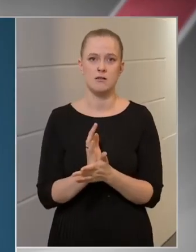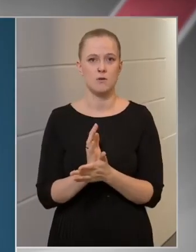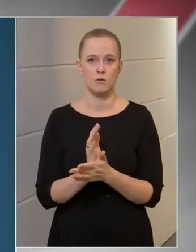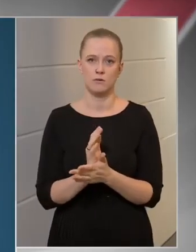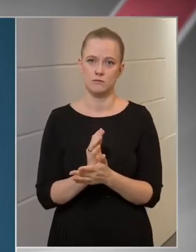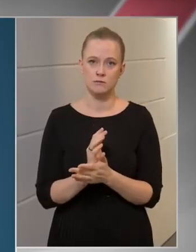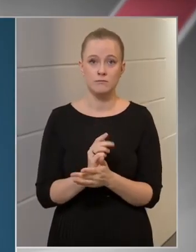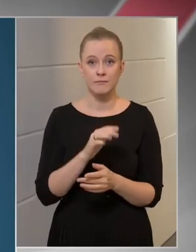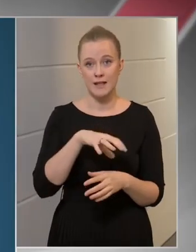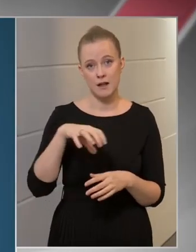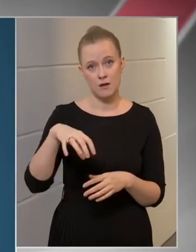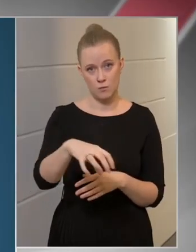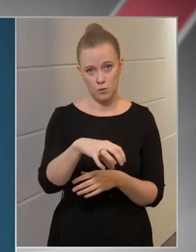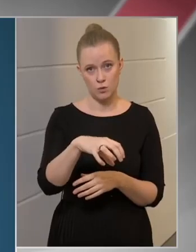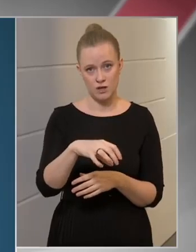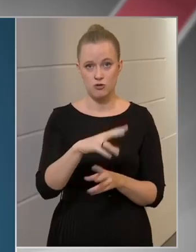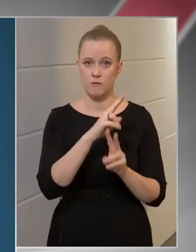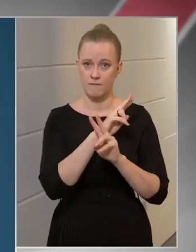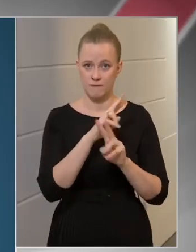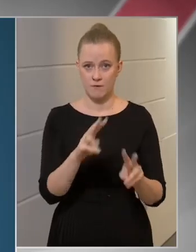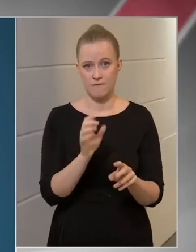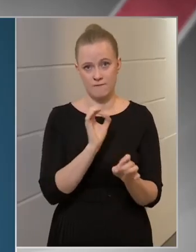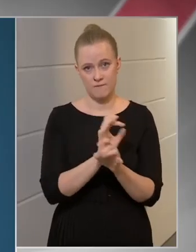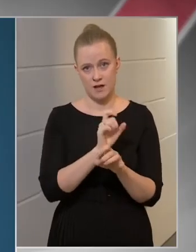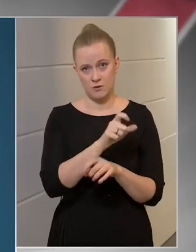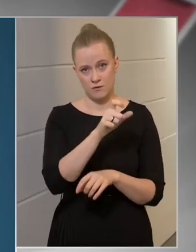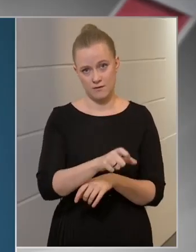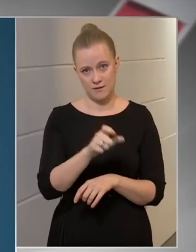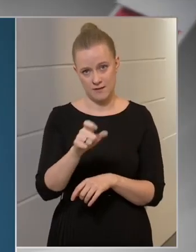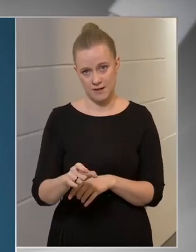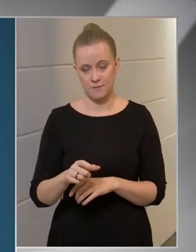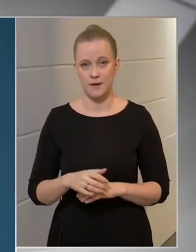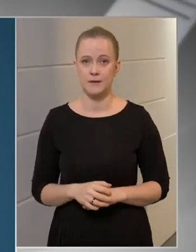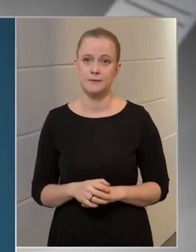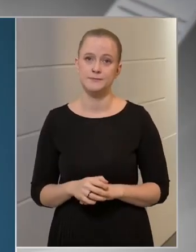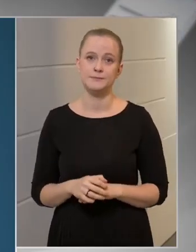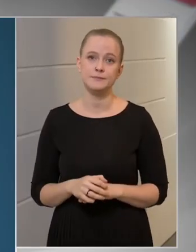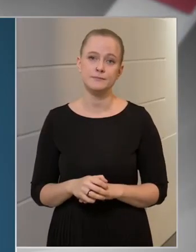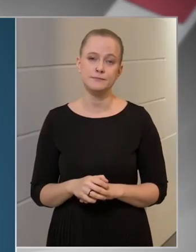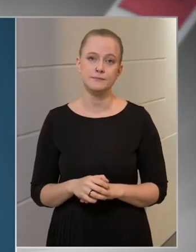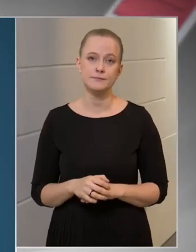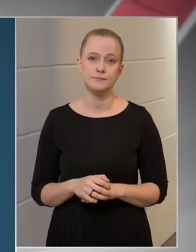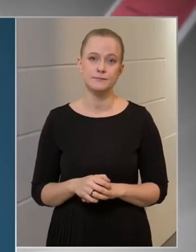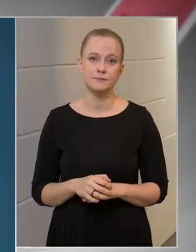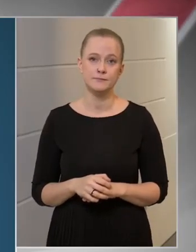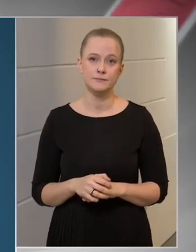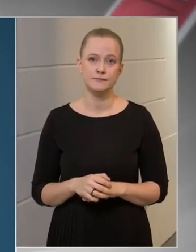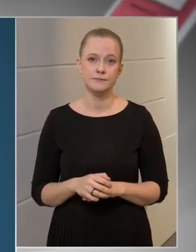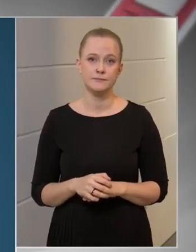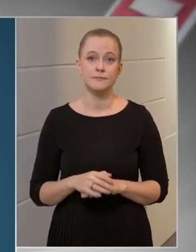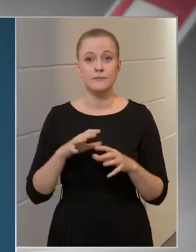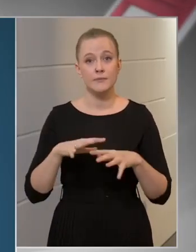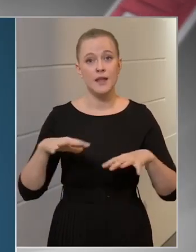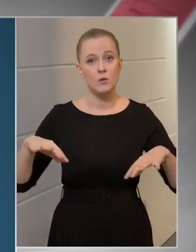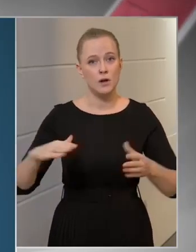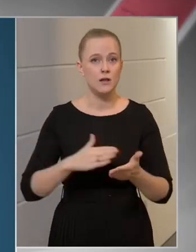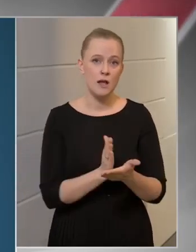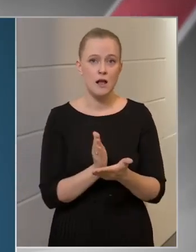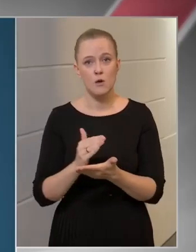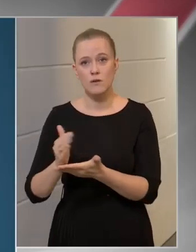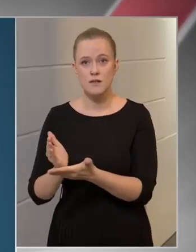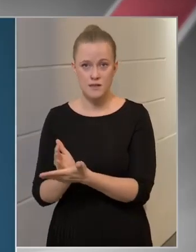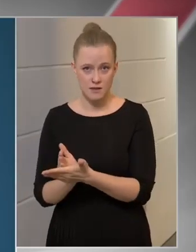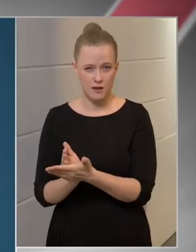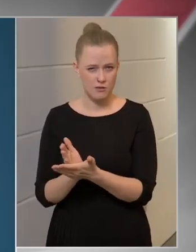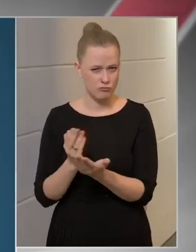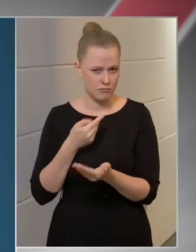településeinken jelenlévő fertőzött jelenlétét. A területi eloszlásnál,